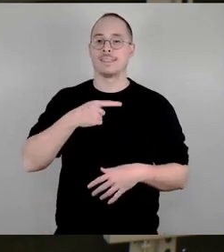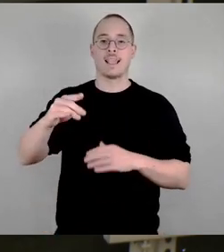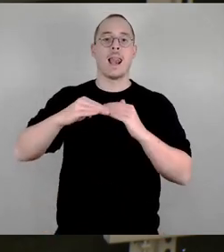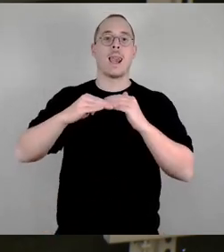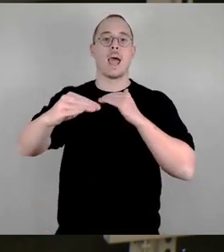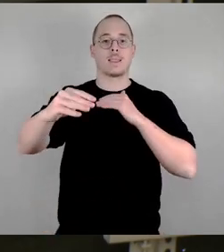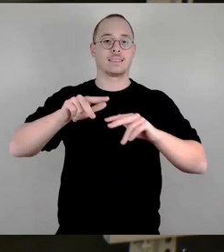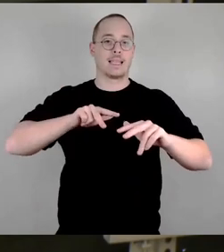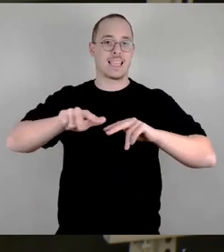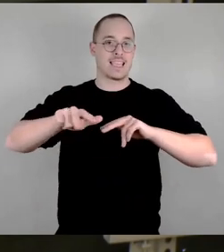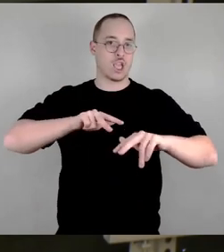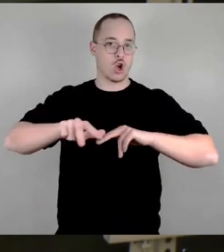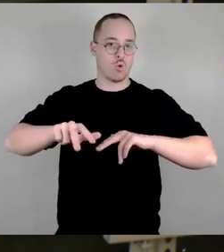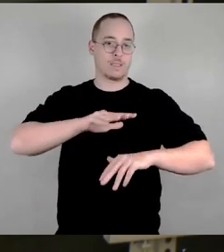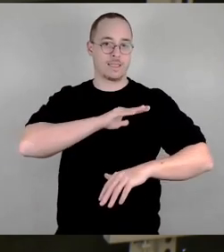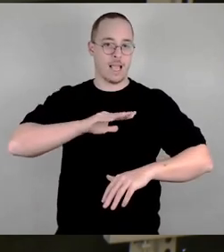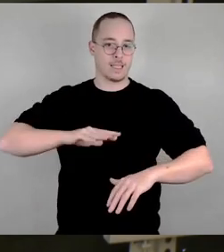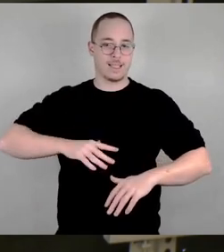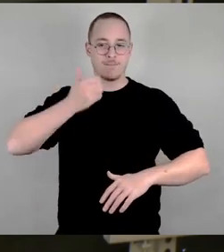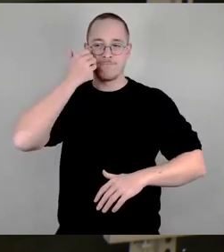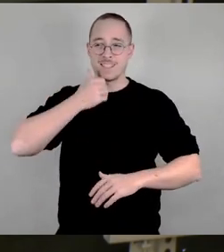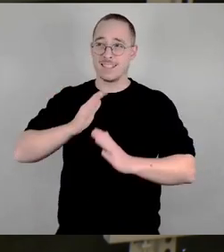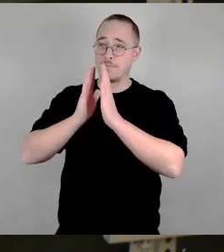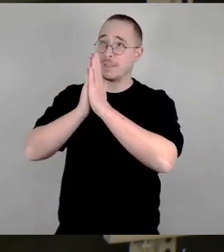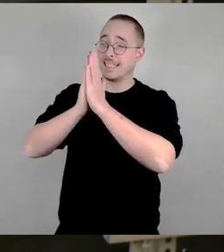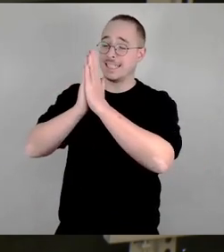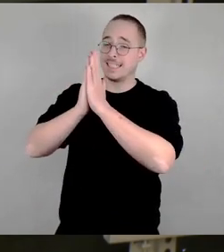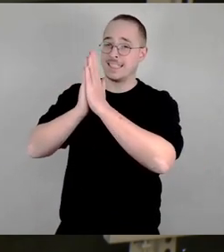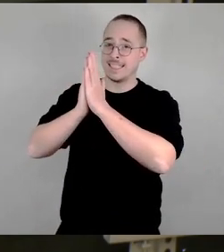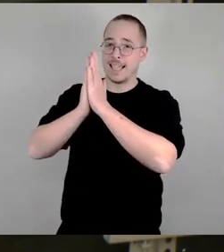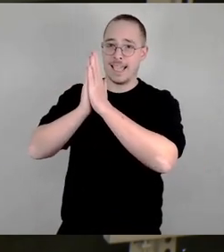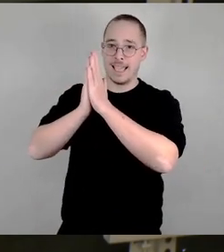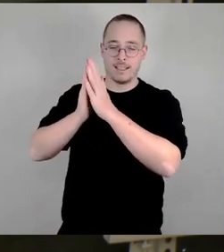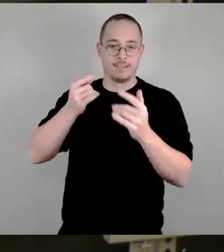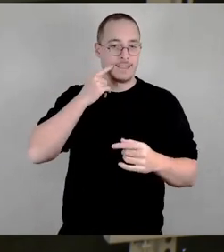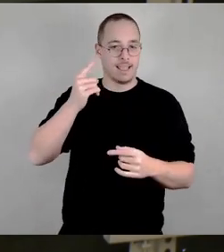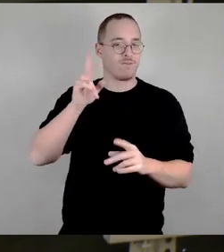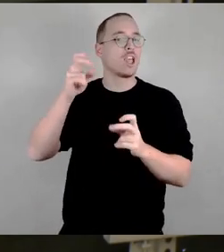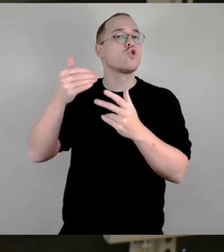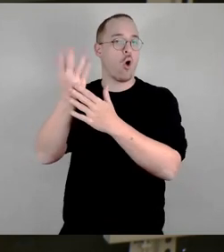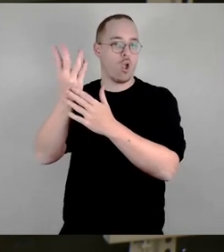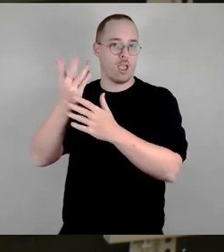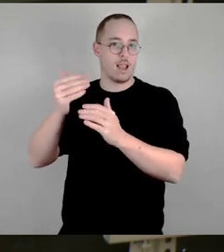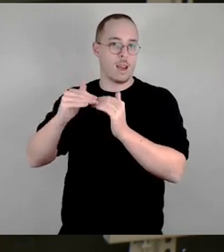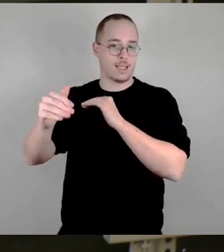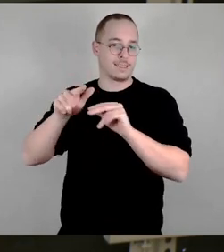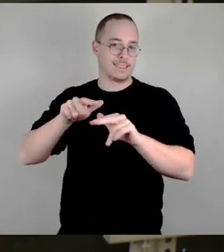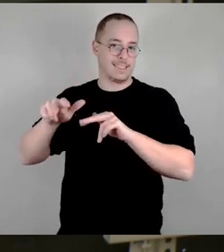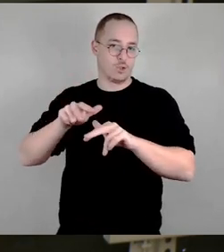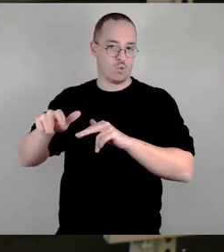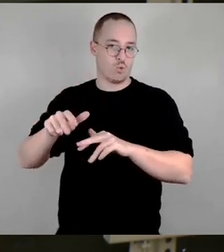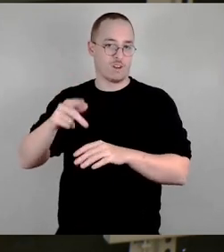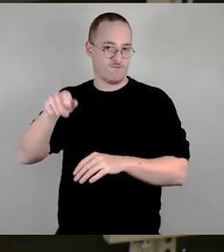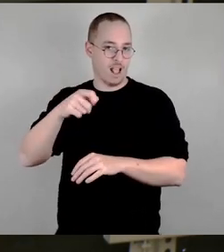spätestens dann an eine neue Landesregierung, so schnell werden die auch nicht sein, dass man da vielleicht doch mal die Voraussetzungen